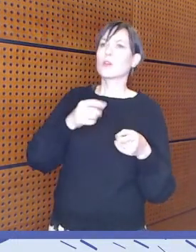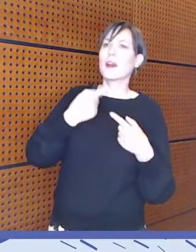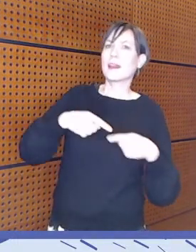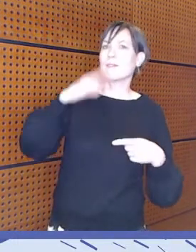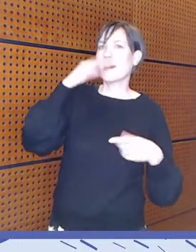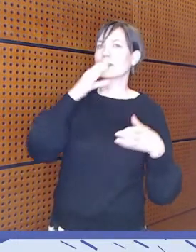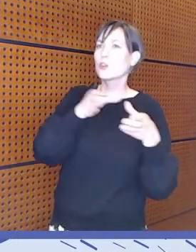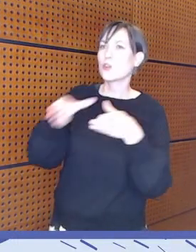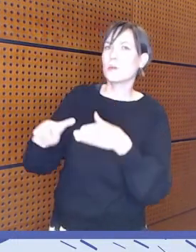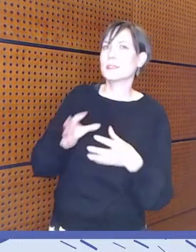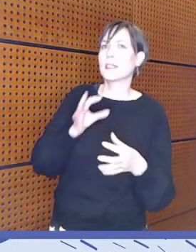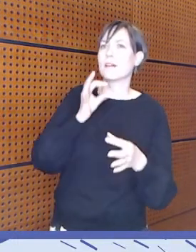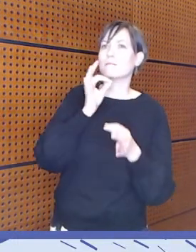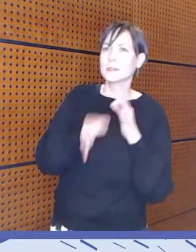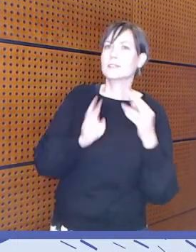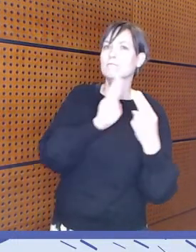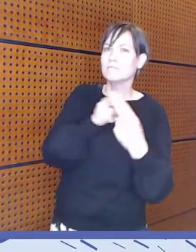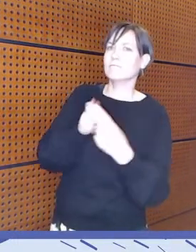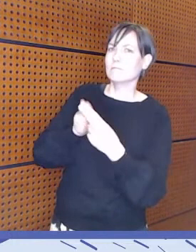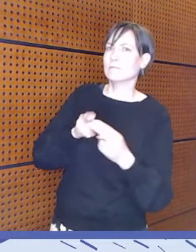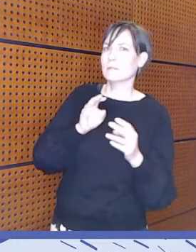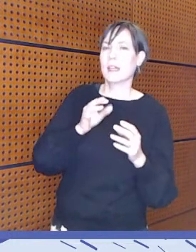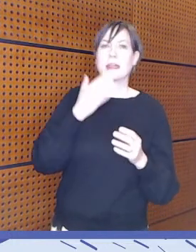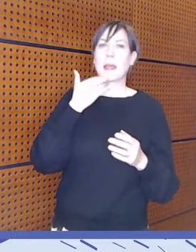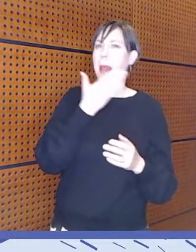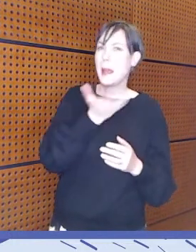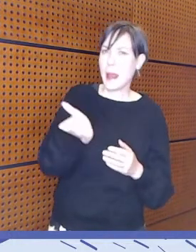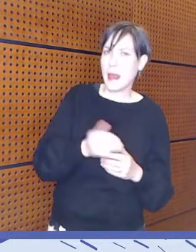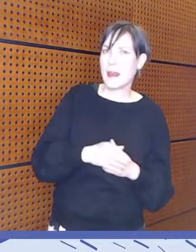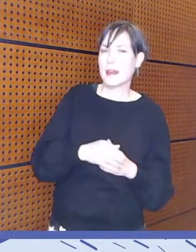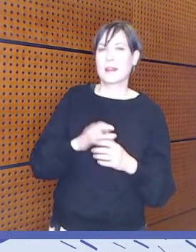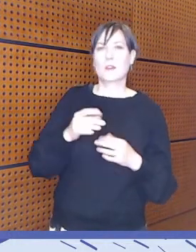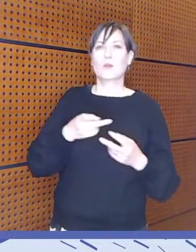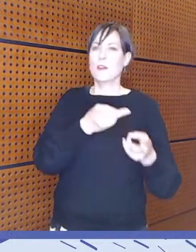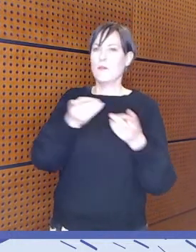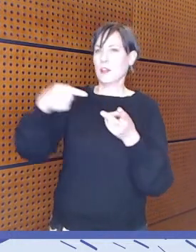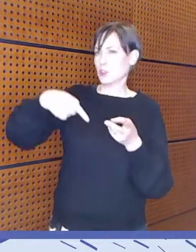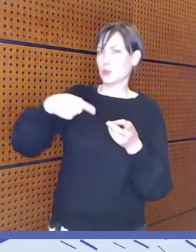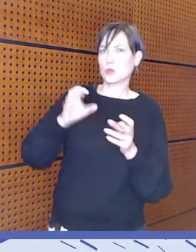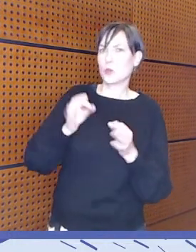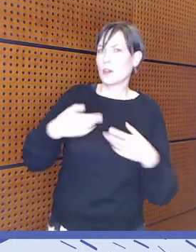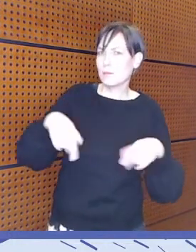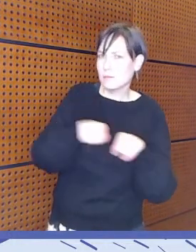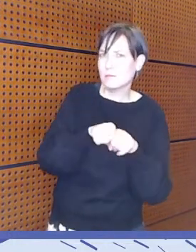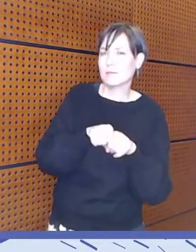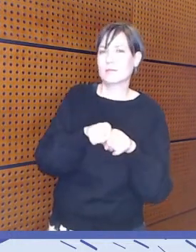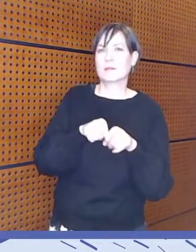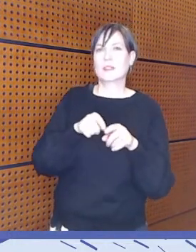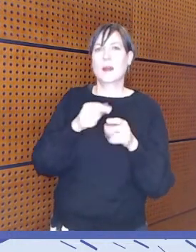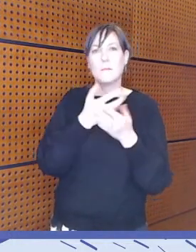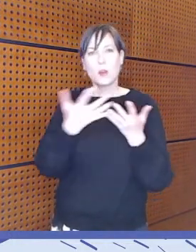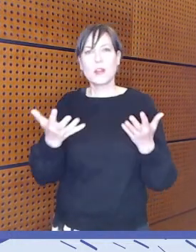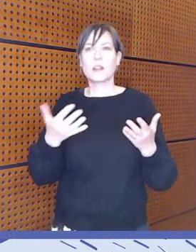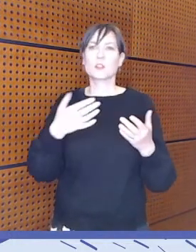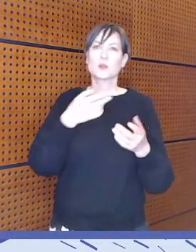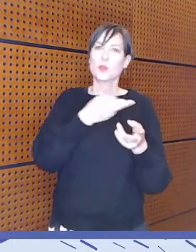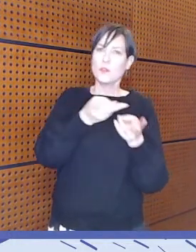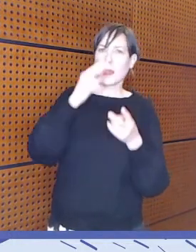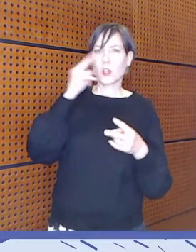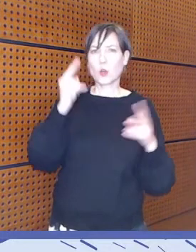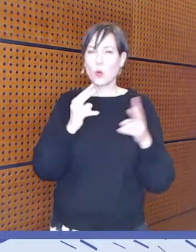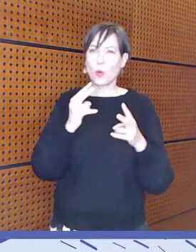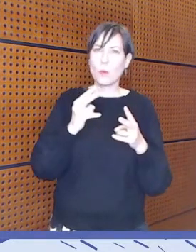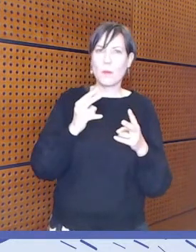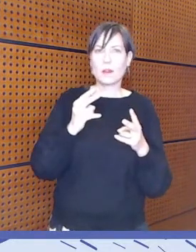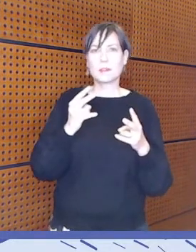kenelle se kohdistuu, miten se mahdollistaa sen yhdenvertaisuuden toteutumista ja tällaisten moninaisuus- ja yhdenvertaisuusnäkökulmien